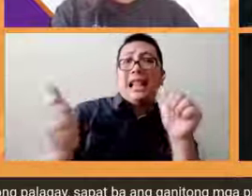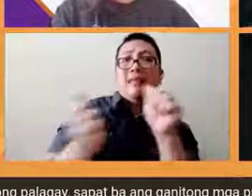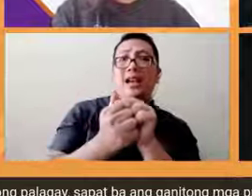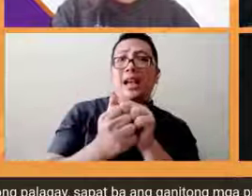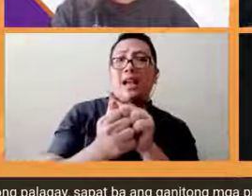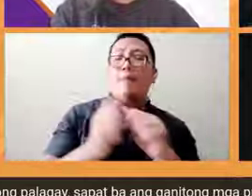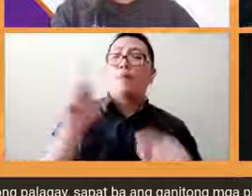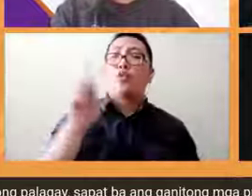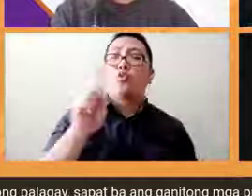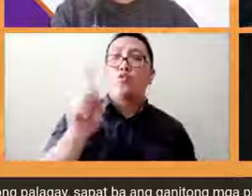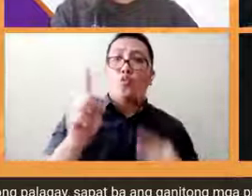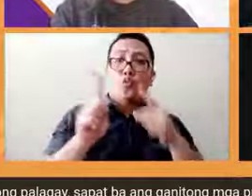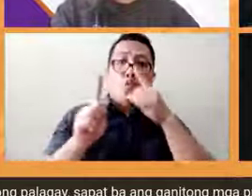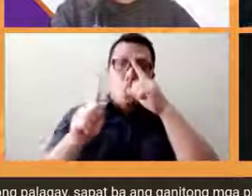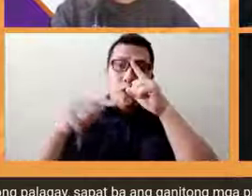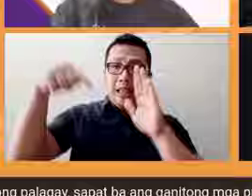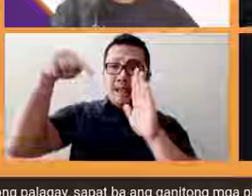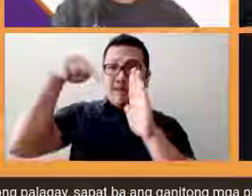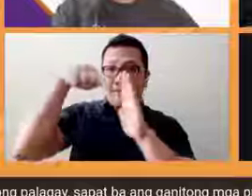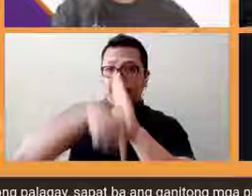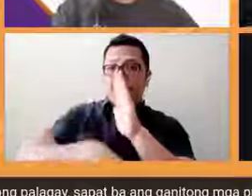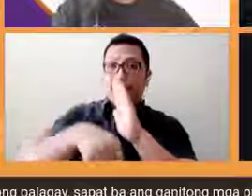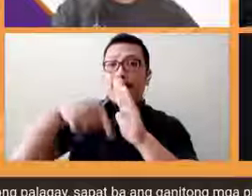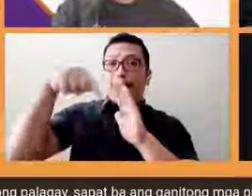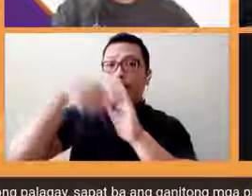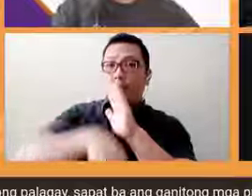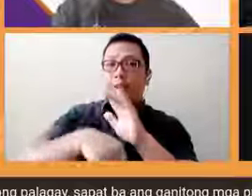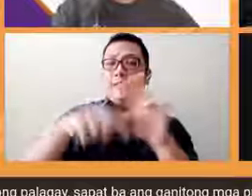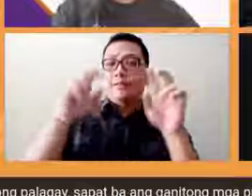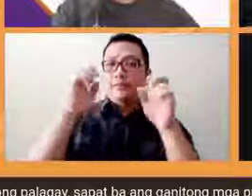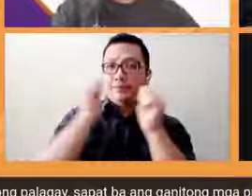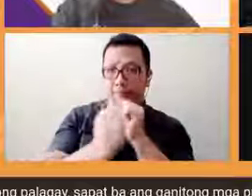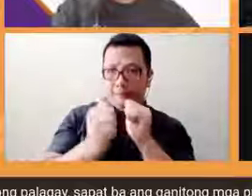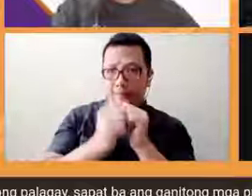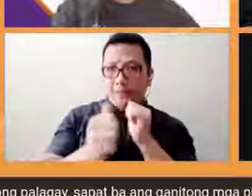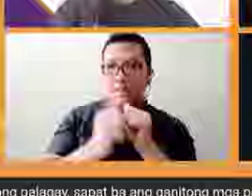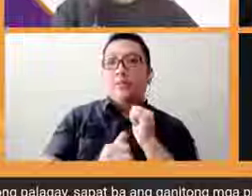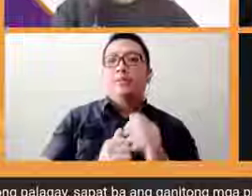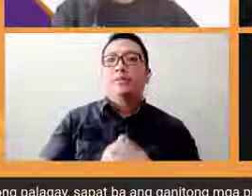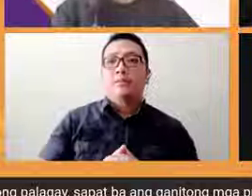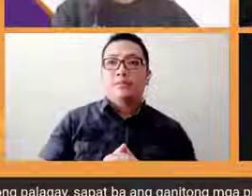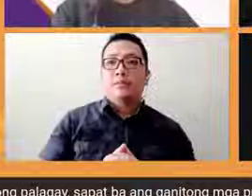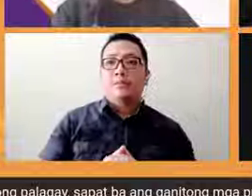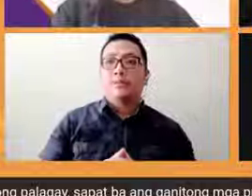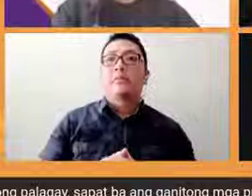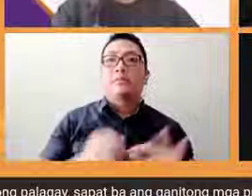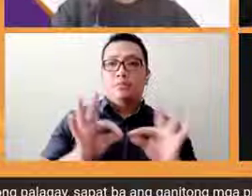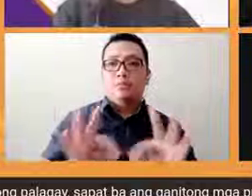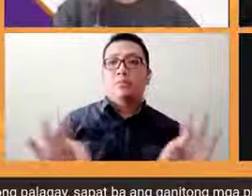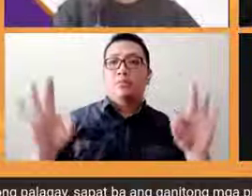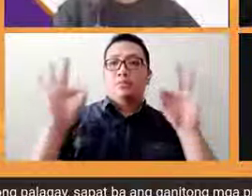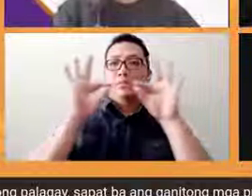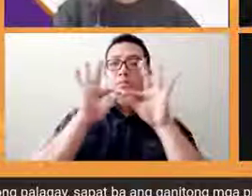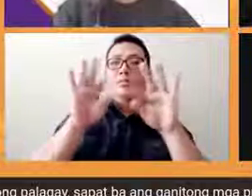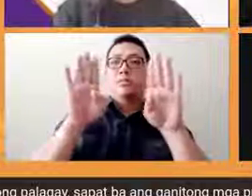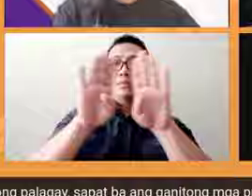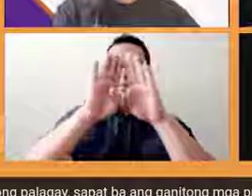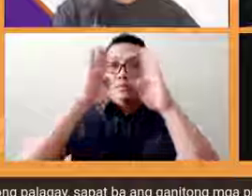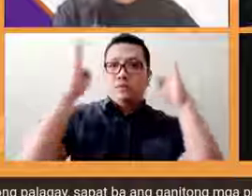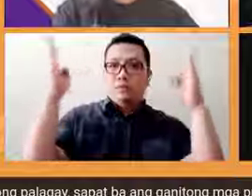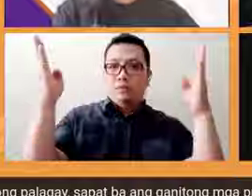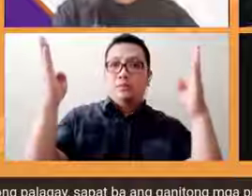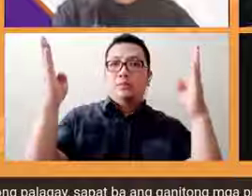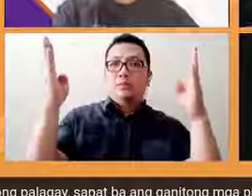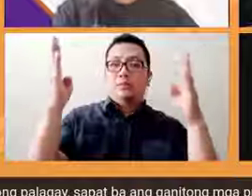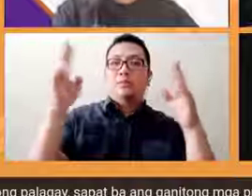talaga yung mas malalim o mas deeper nakahulugan ito yun yung napaka importante na dapat bukas ang kaisipan ng mga